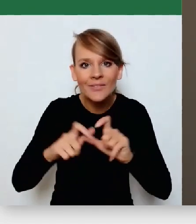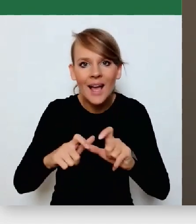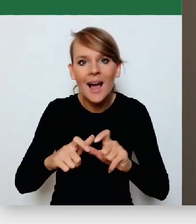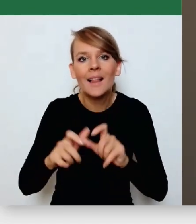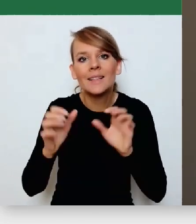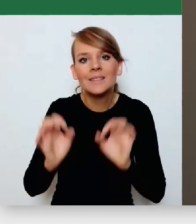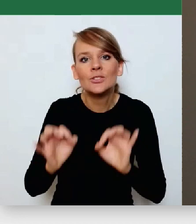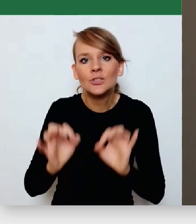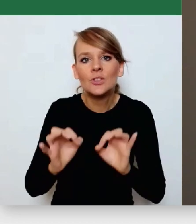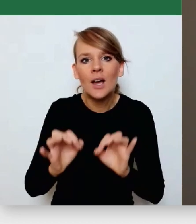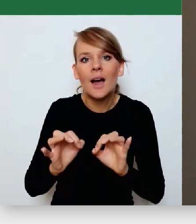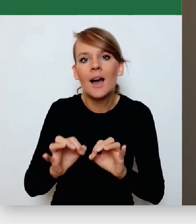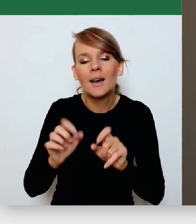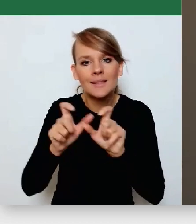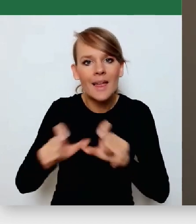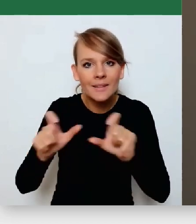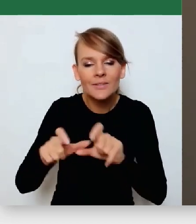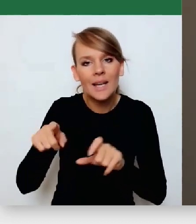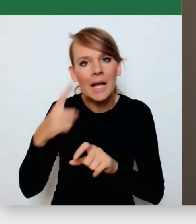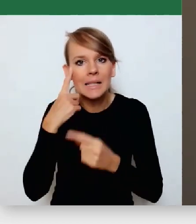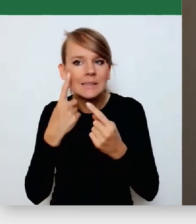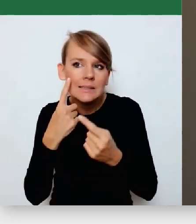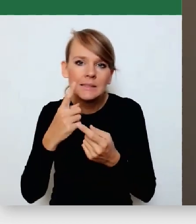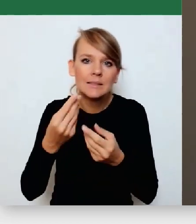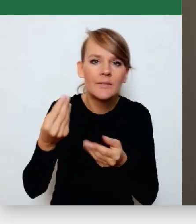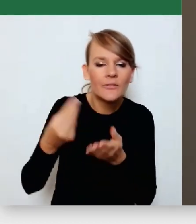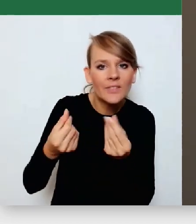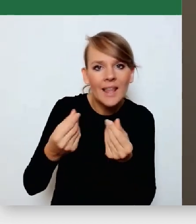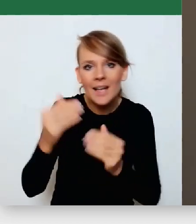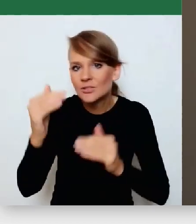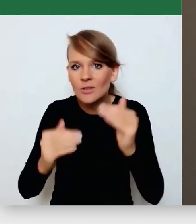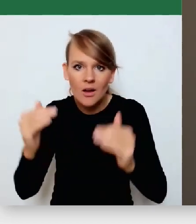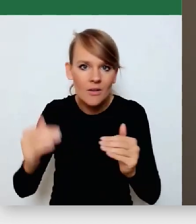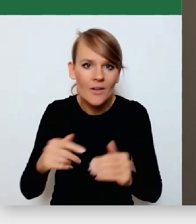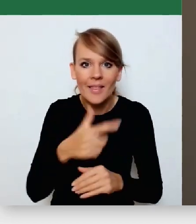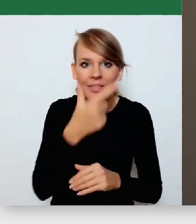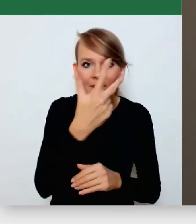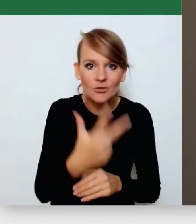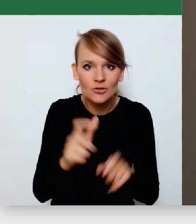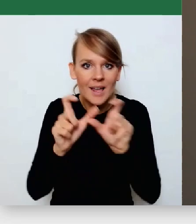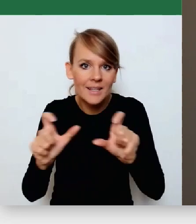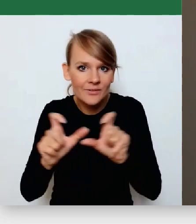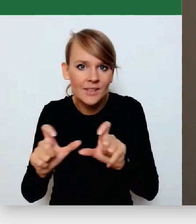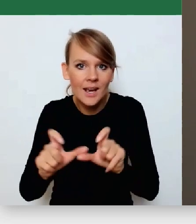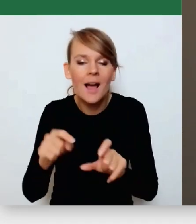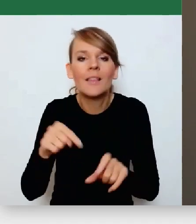finansowej. Dwie trzecie tych certyfikatów jest w ogóle w rękach instytucji finansowych. To